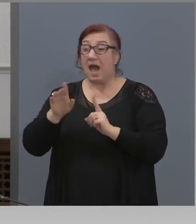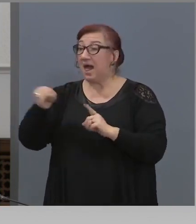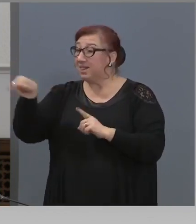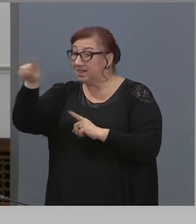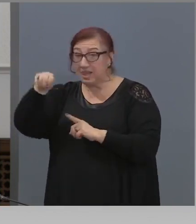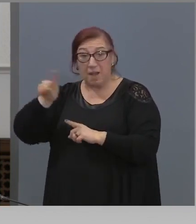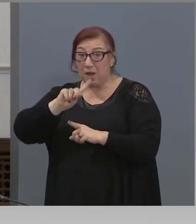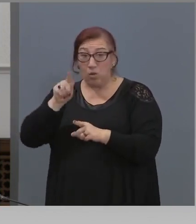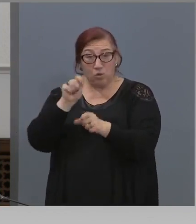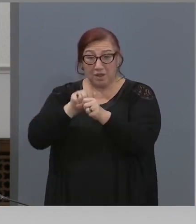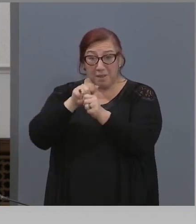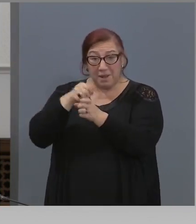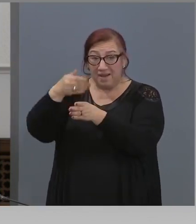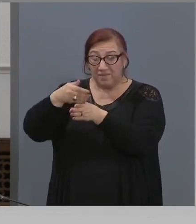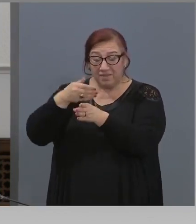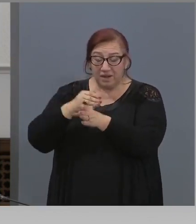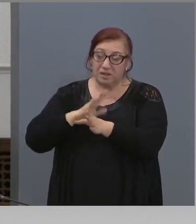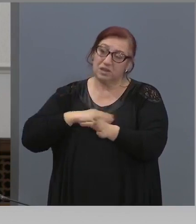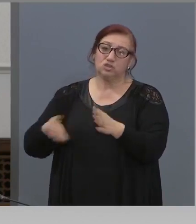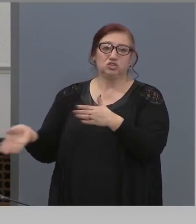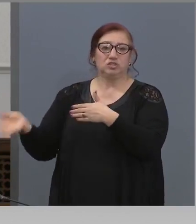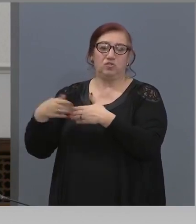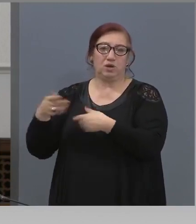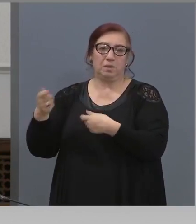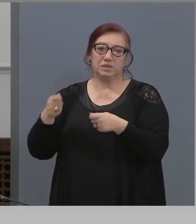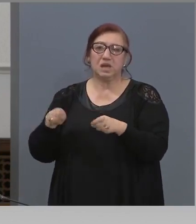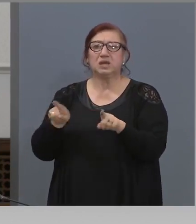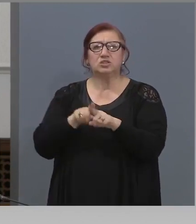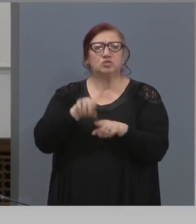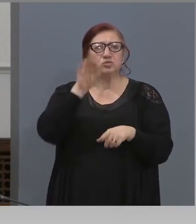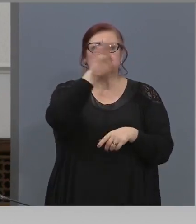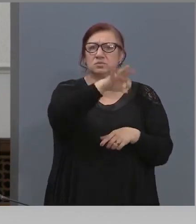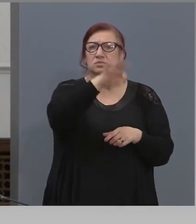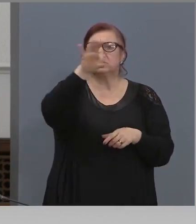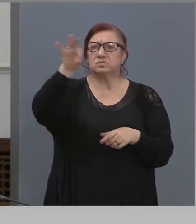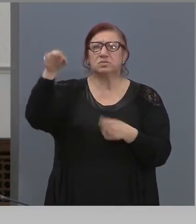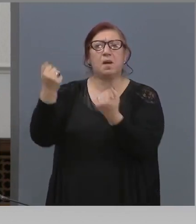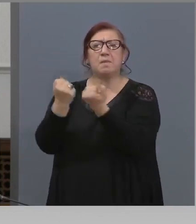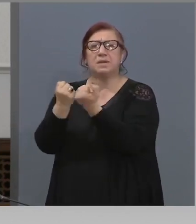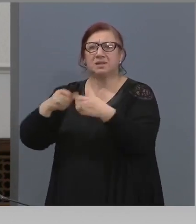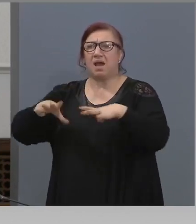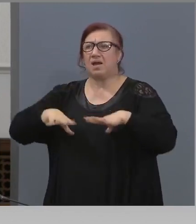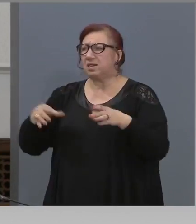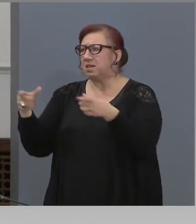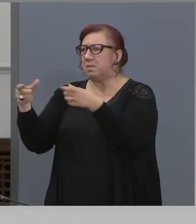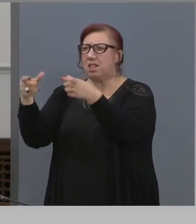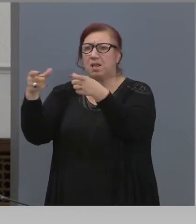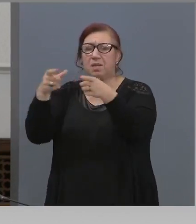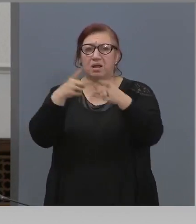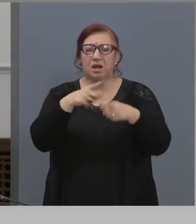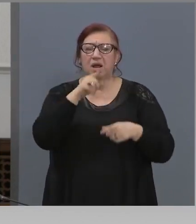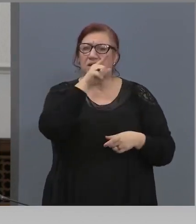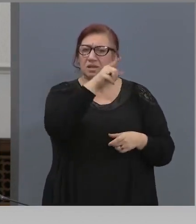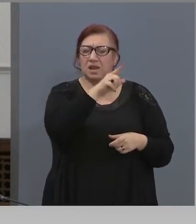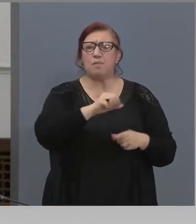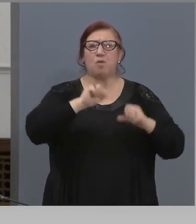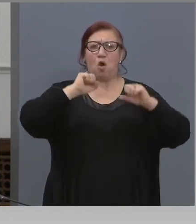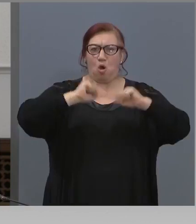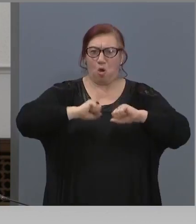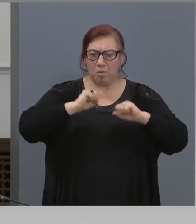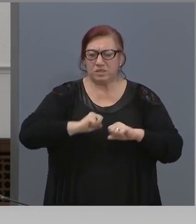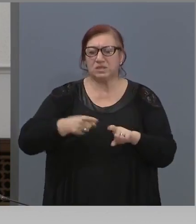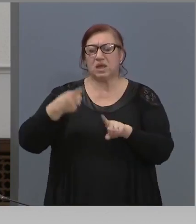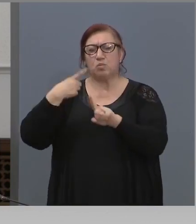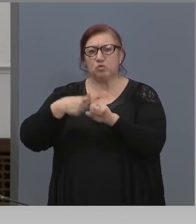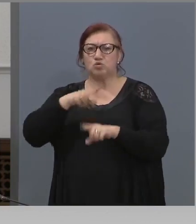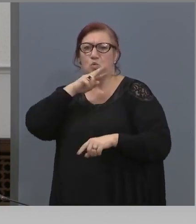А съответно, по места, областните ръководители на полицията, както и Тързински като директор, главният секретар, разпореди